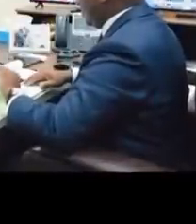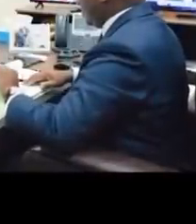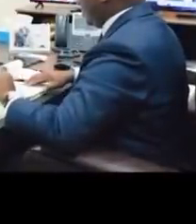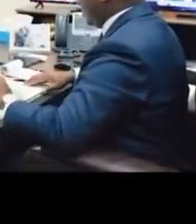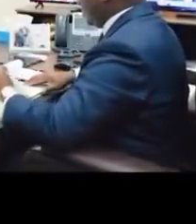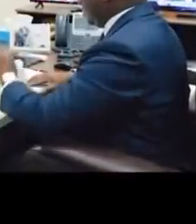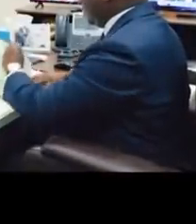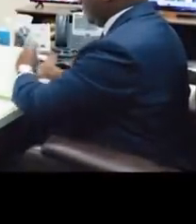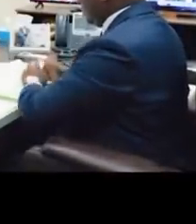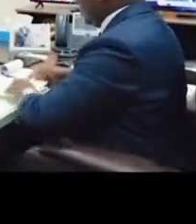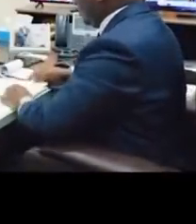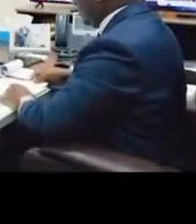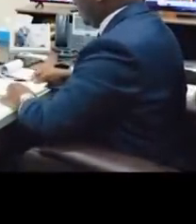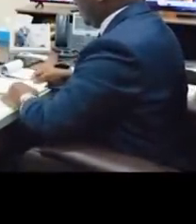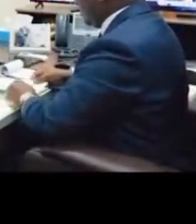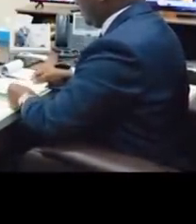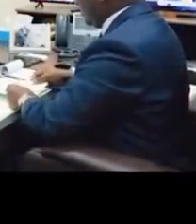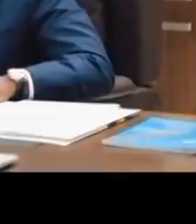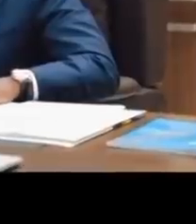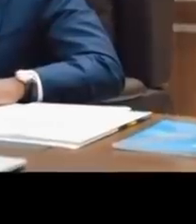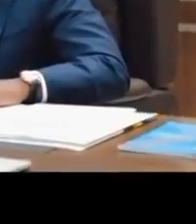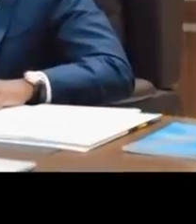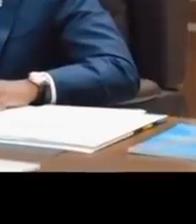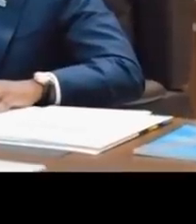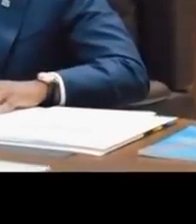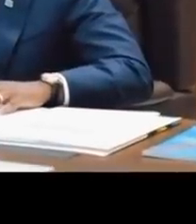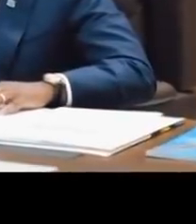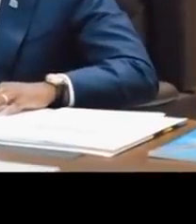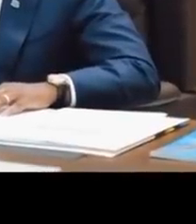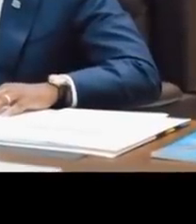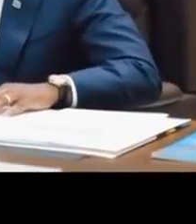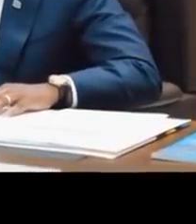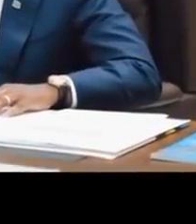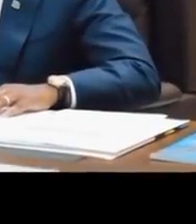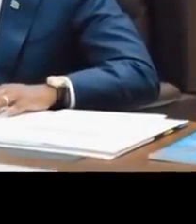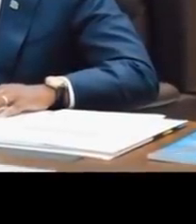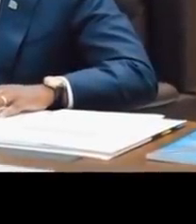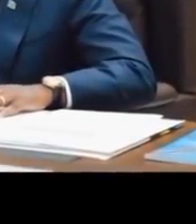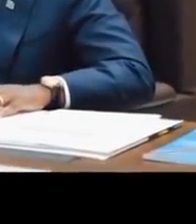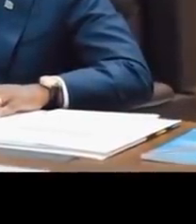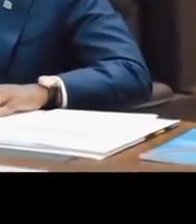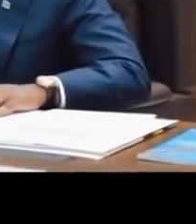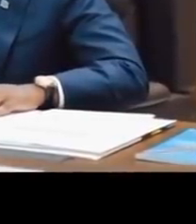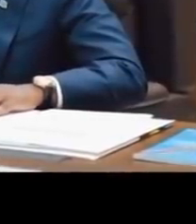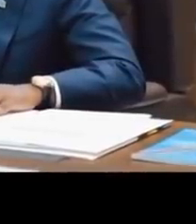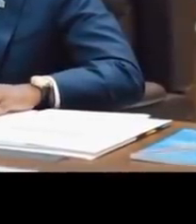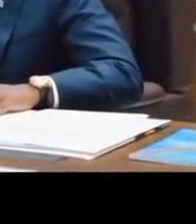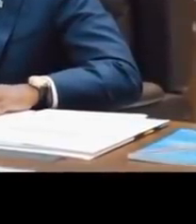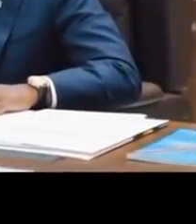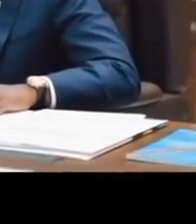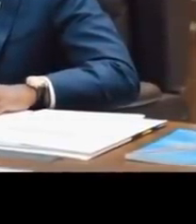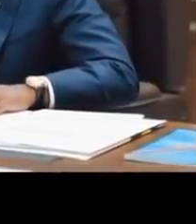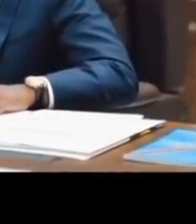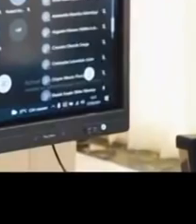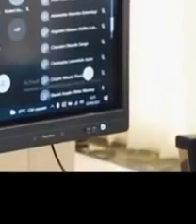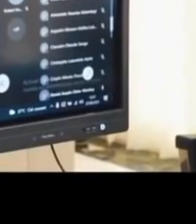communication du Premier ministre a porté essentiellement sur 4 points principaux, à savoir 1. De sa mission